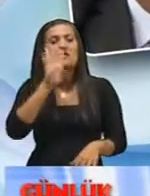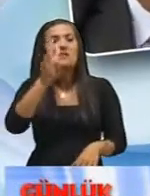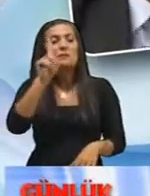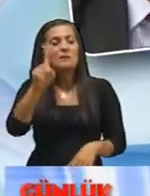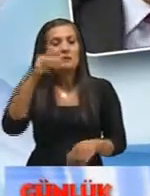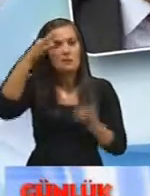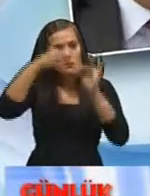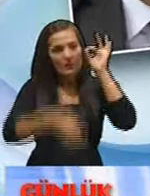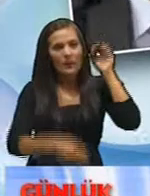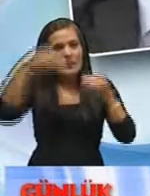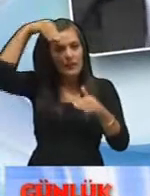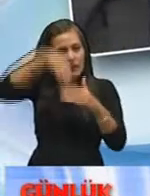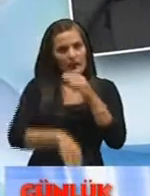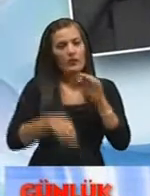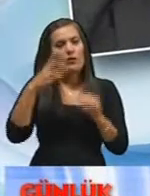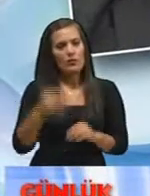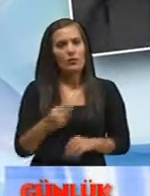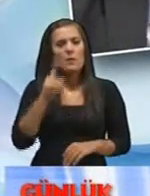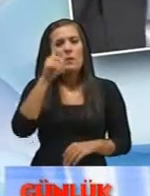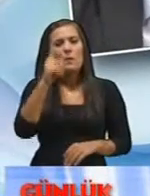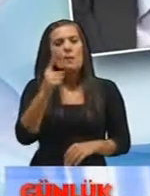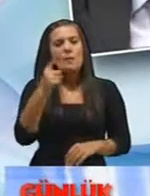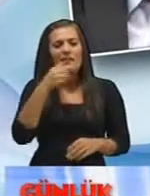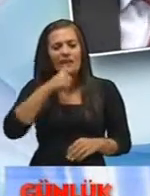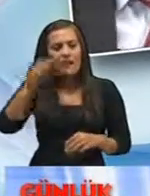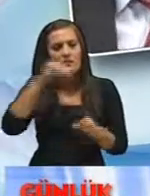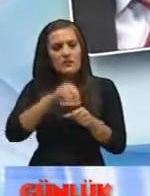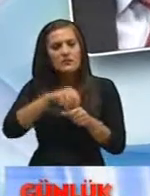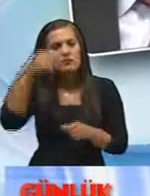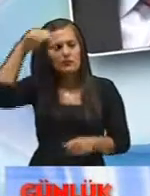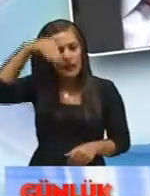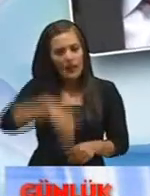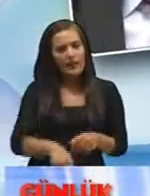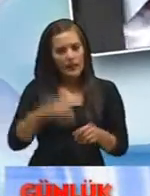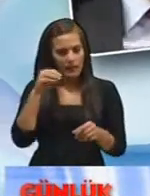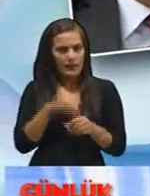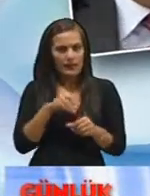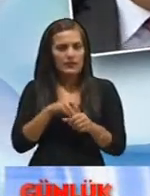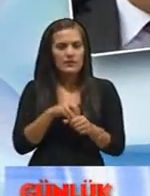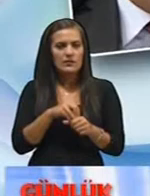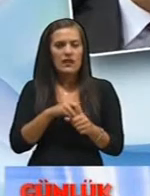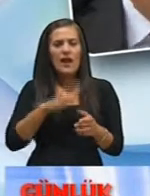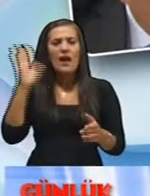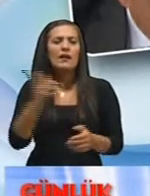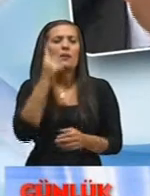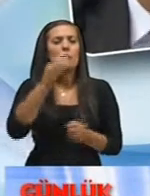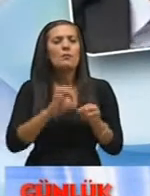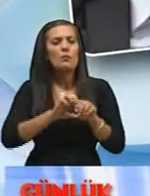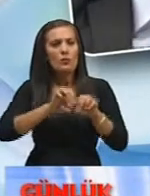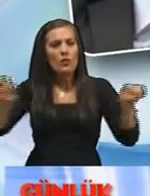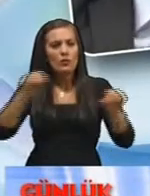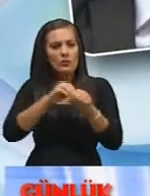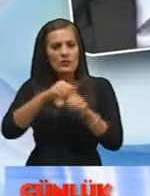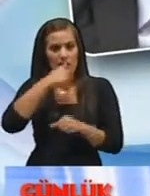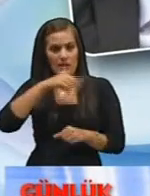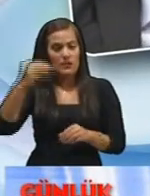ulaşıyor Yani bir buçuk kilometre Derinliğe ulaştığı yer var denizin E siz o derinlikte Herhangi bir boruyu Deniz